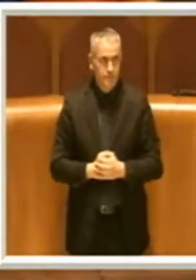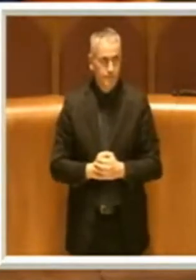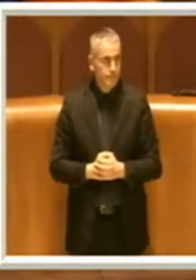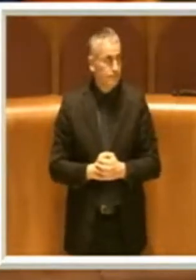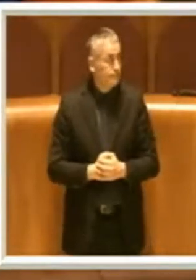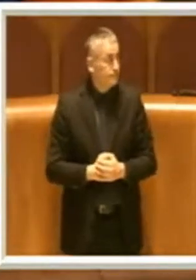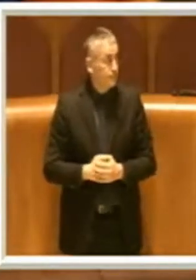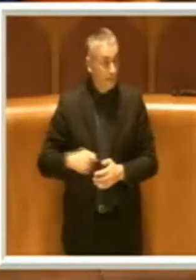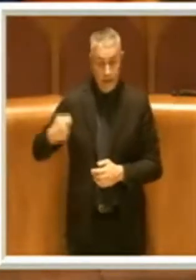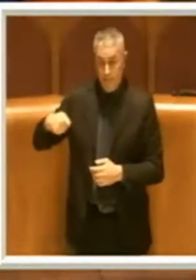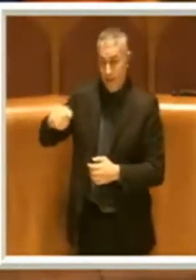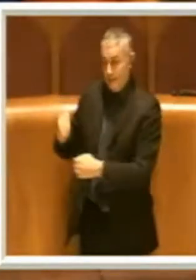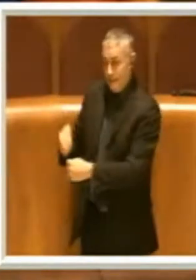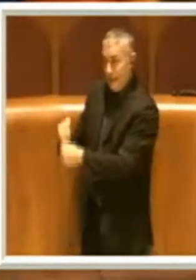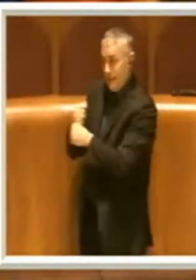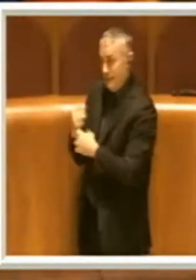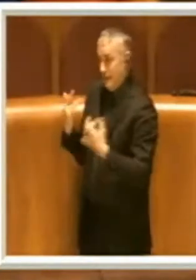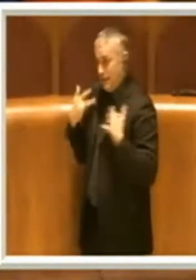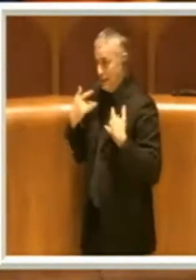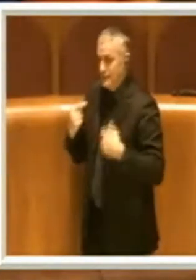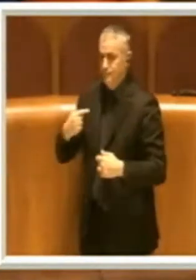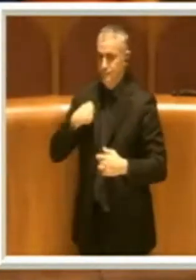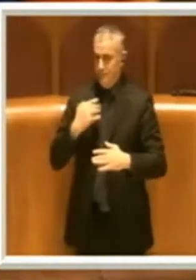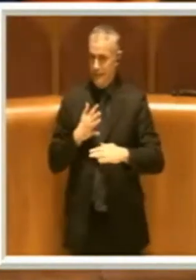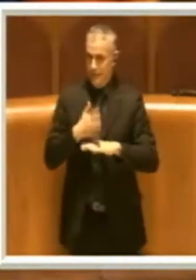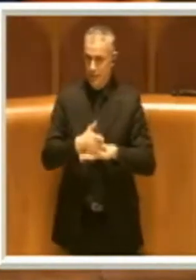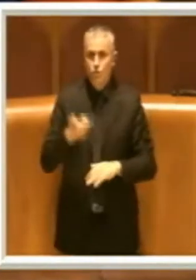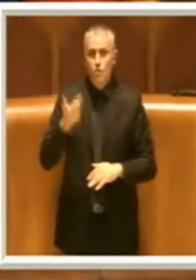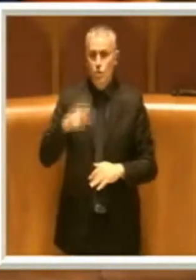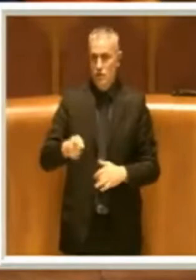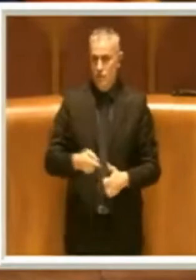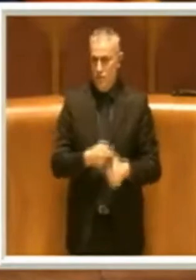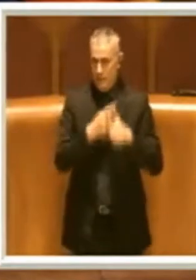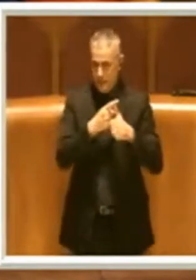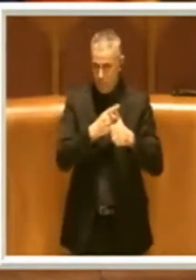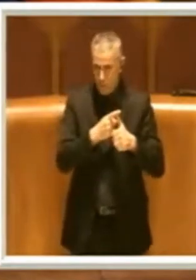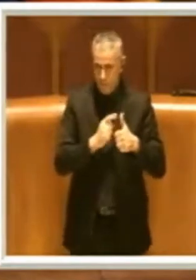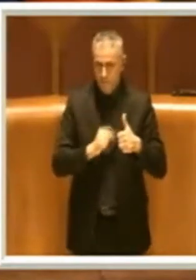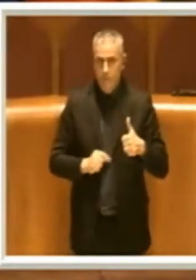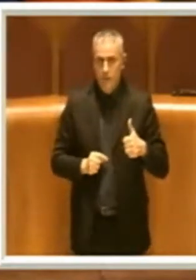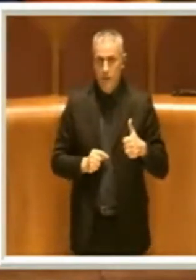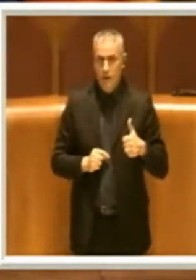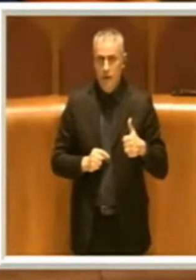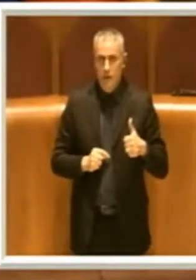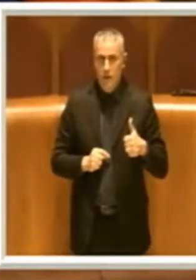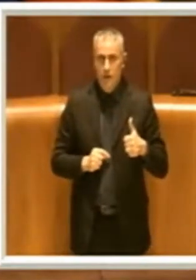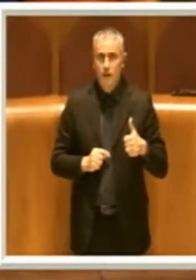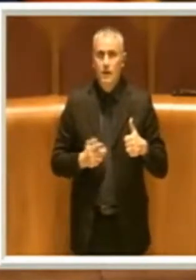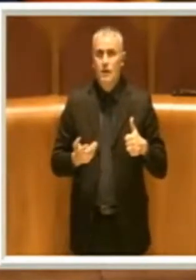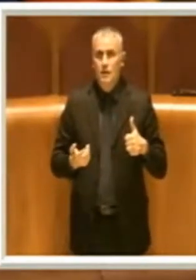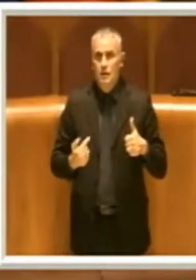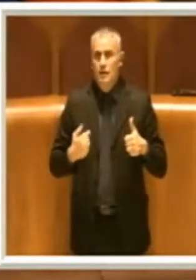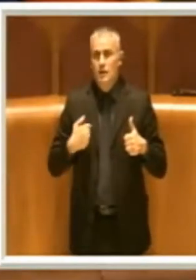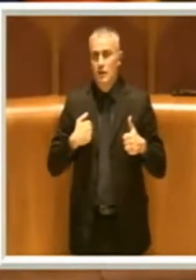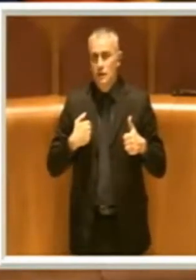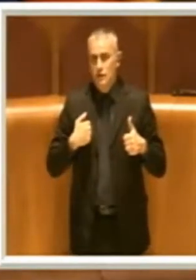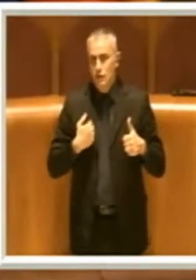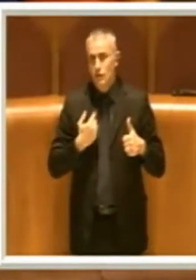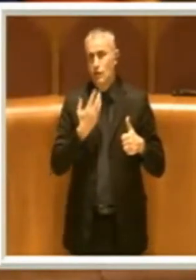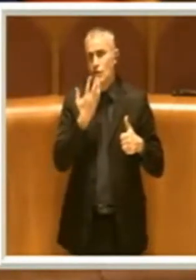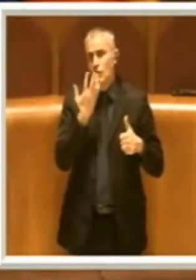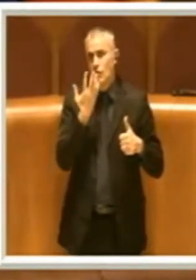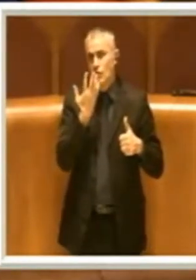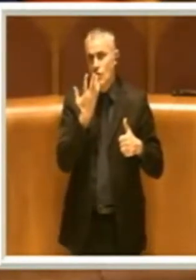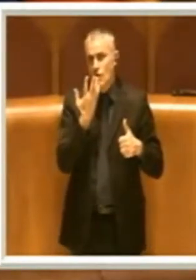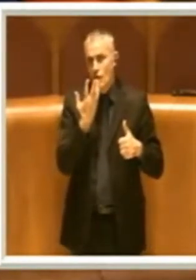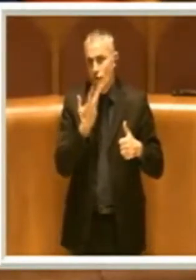Grazie Presidente, intervengo innanzitutto per stendere un velo che vedo